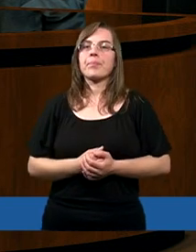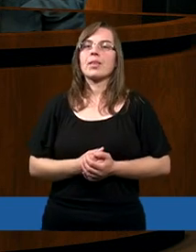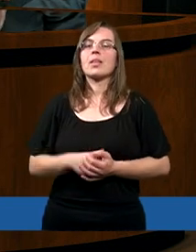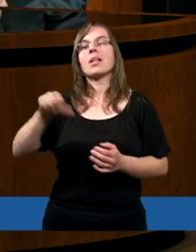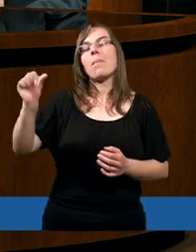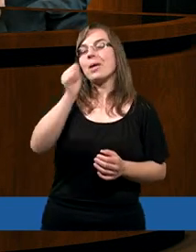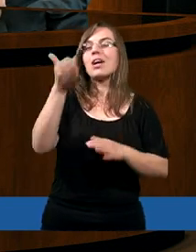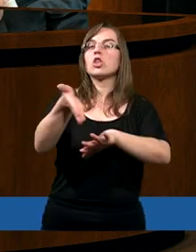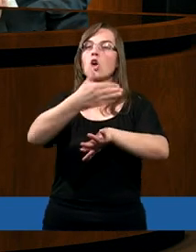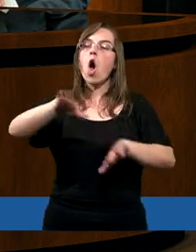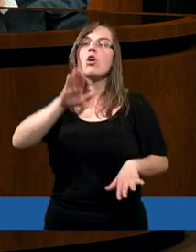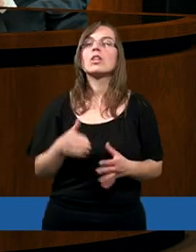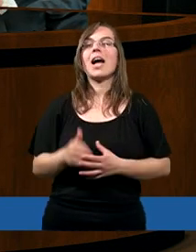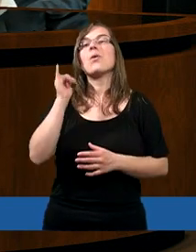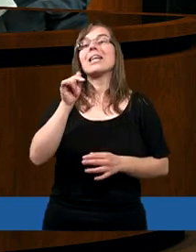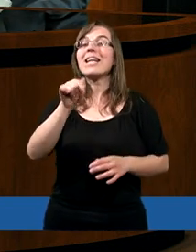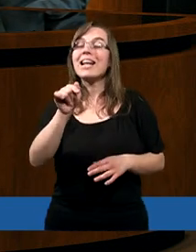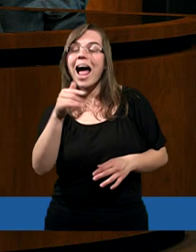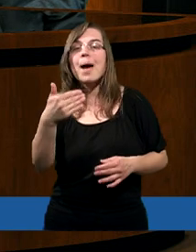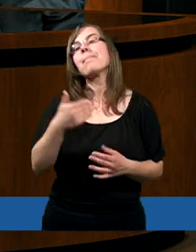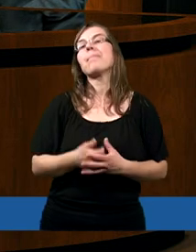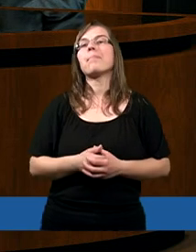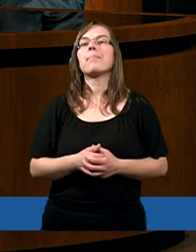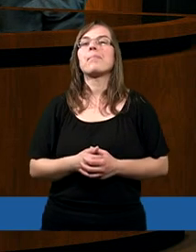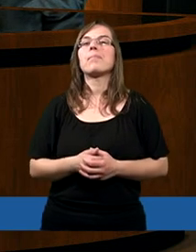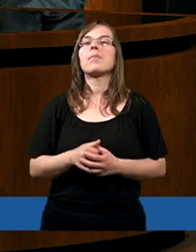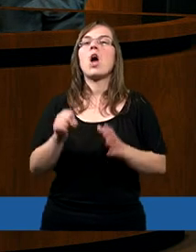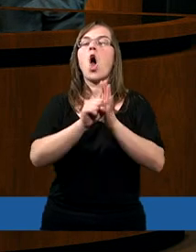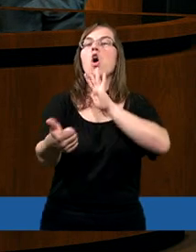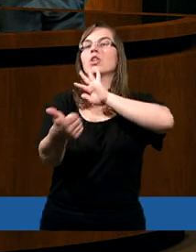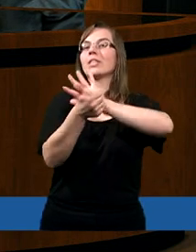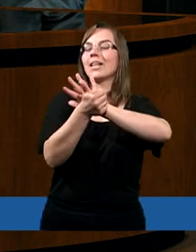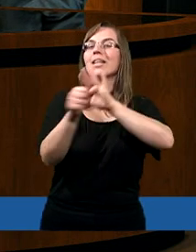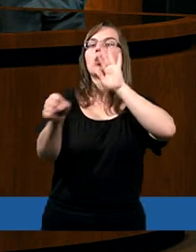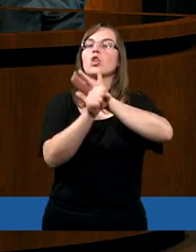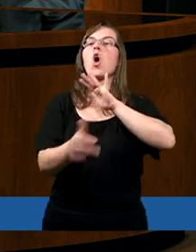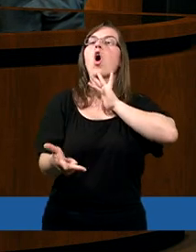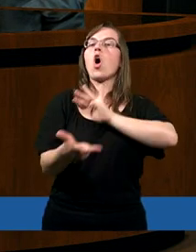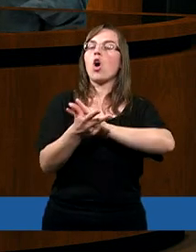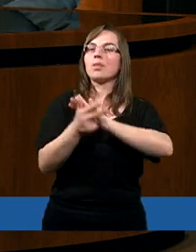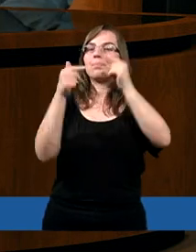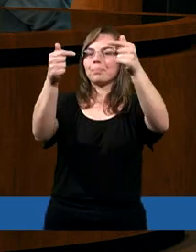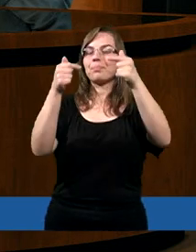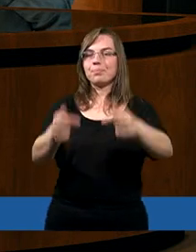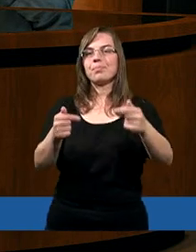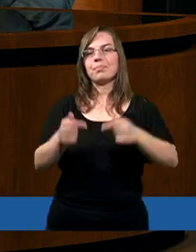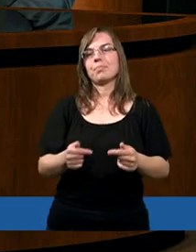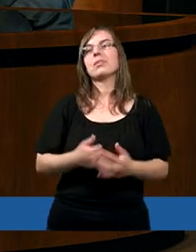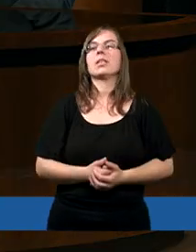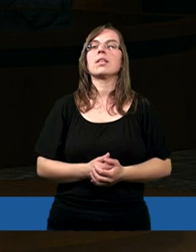pierwszy rozdział i tam od szesnastego do osiemnastego wersetu.